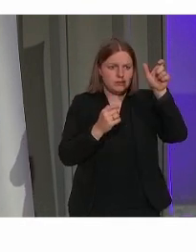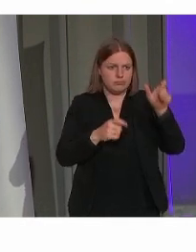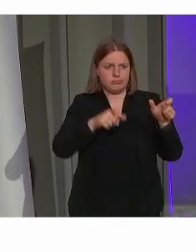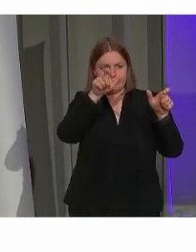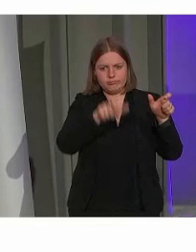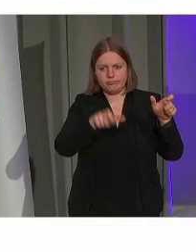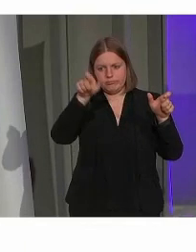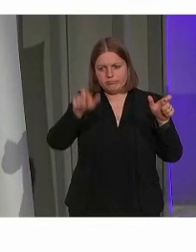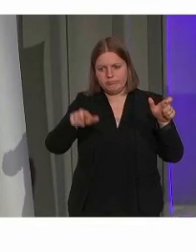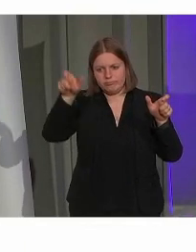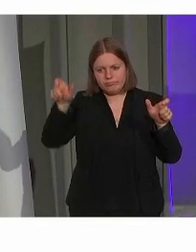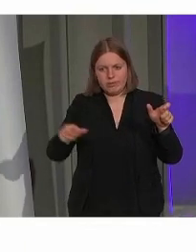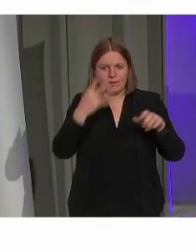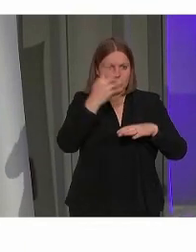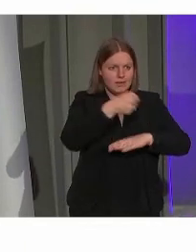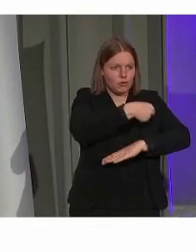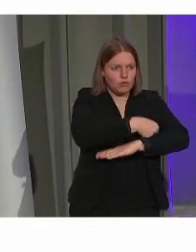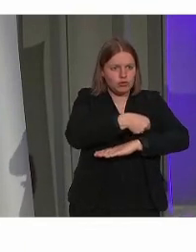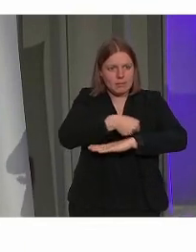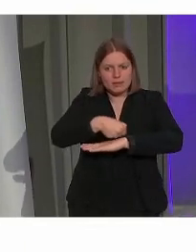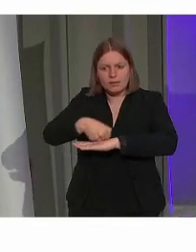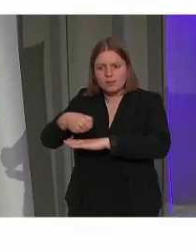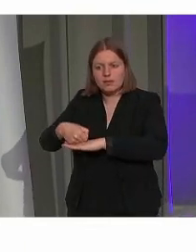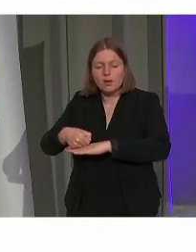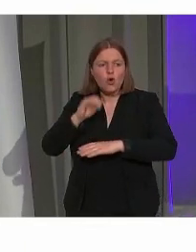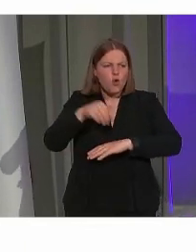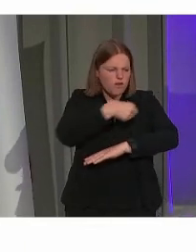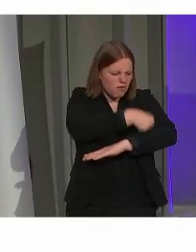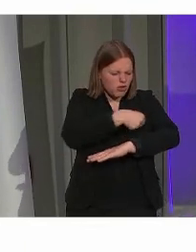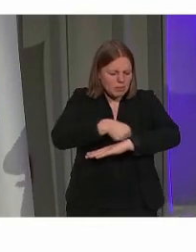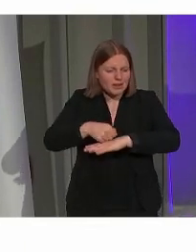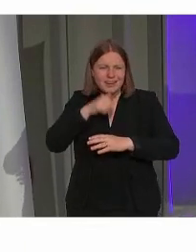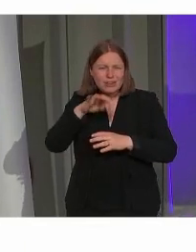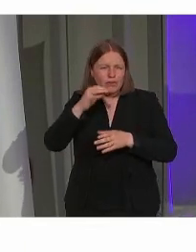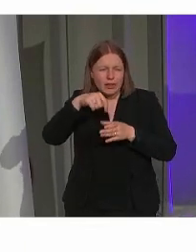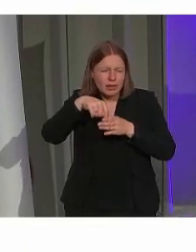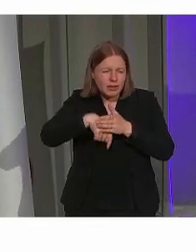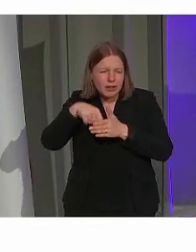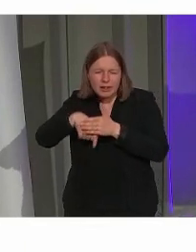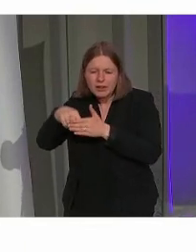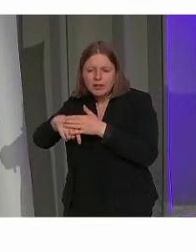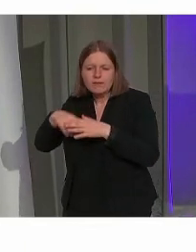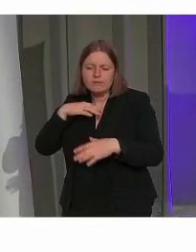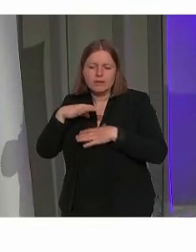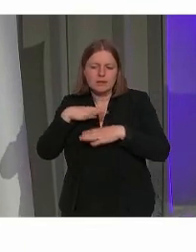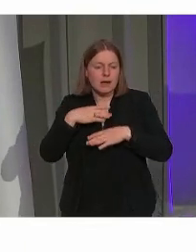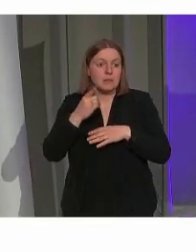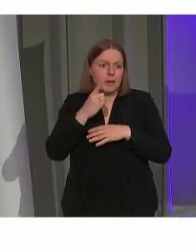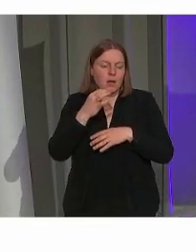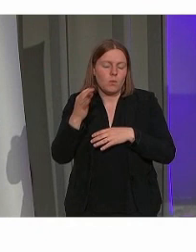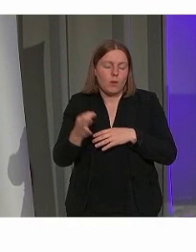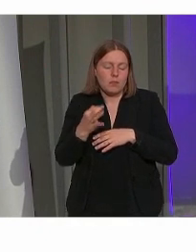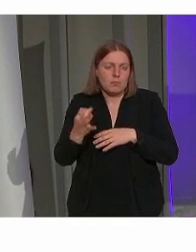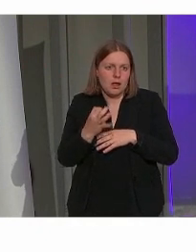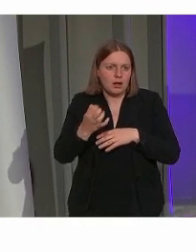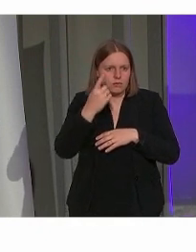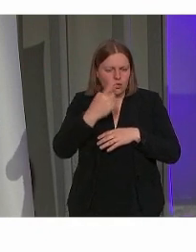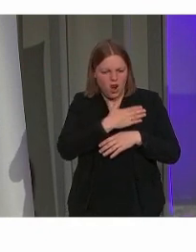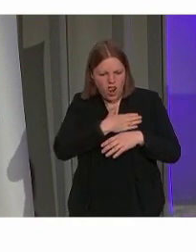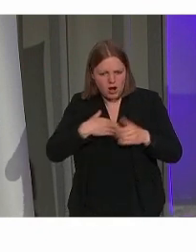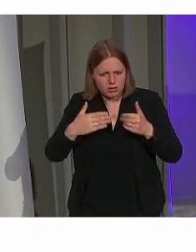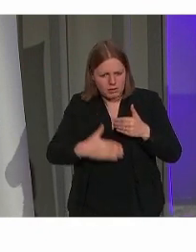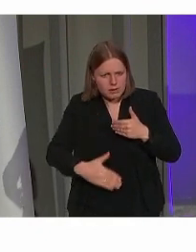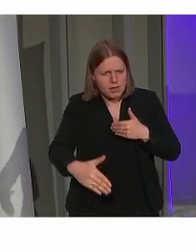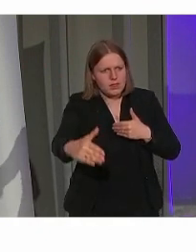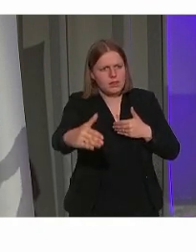fundamenten. Over de fundamenten ga ik nu niet te veel in detail gaan, maar die zijn wel degelijk belangrijk voor die lange termijn visie.